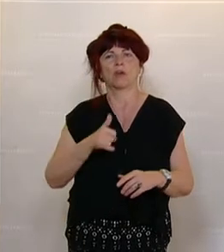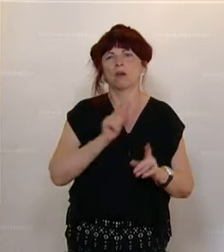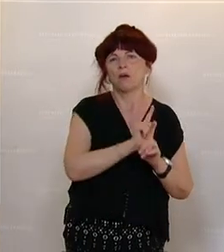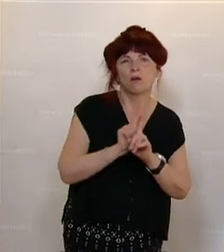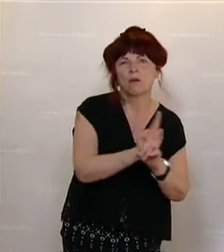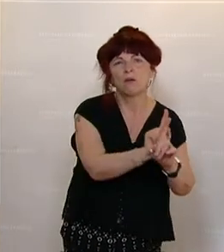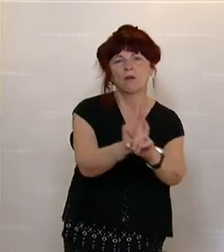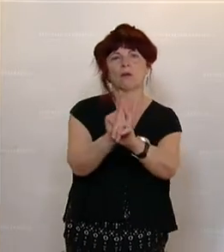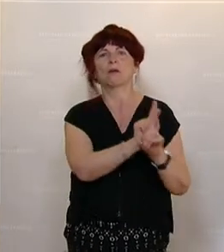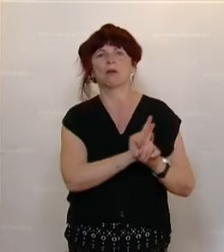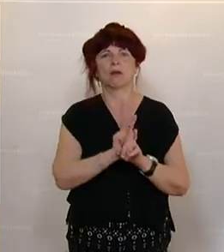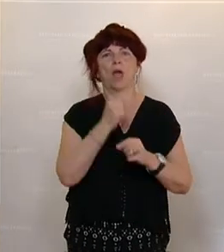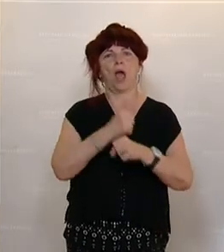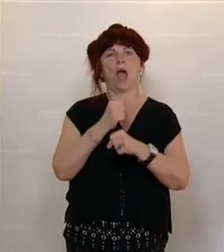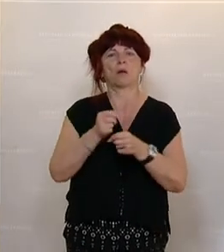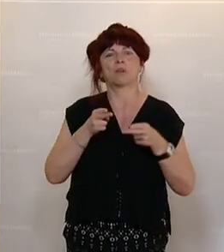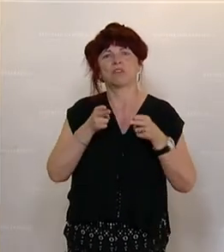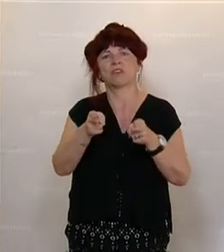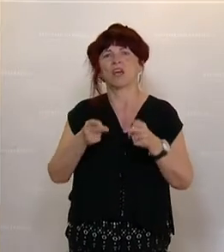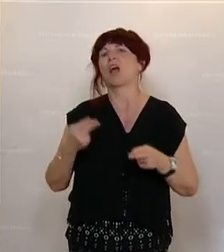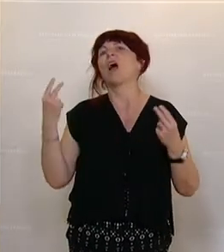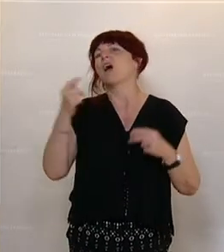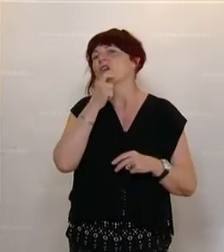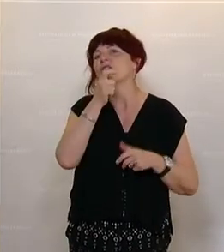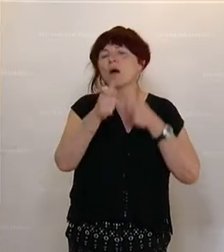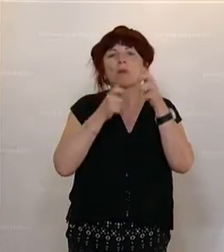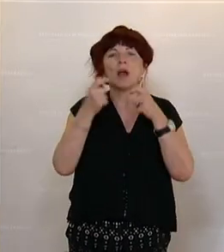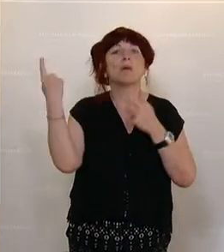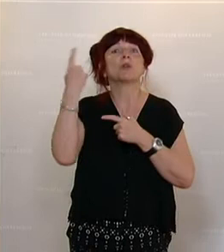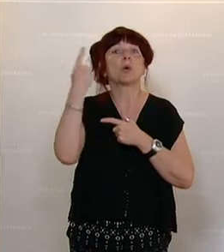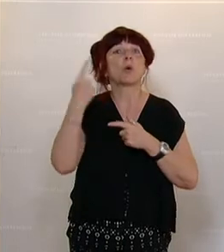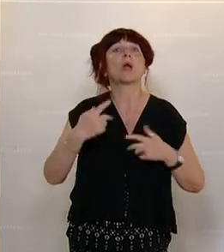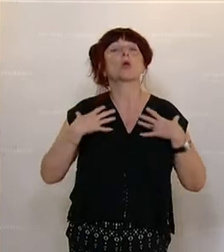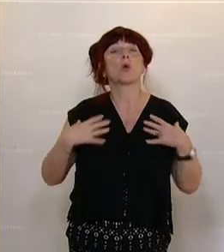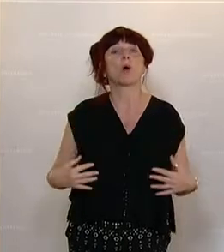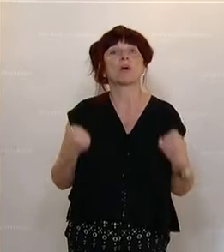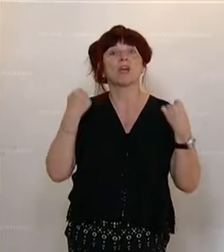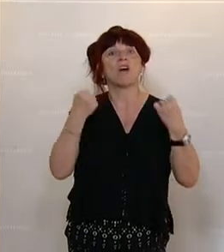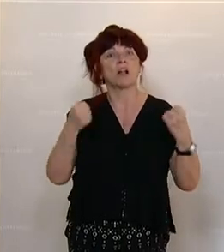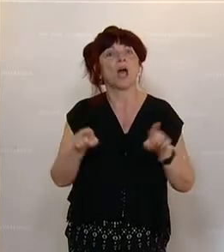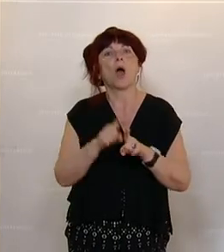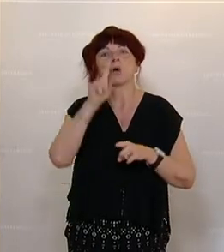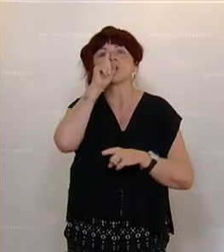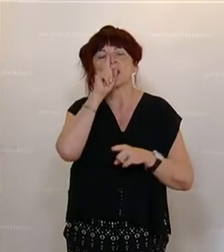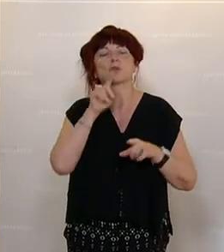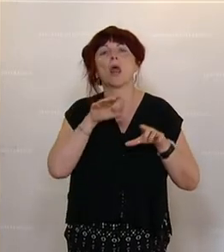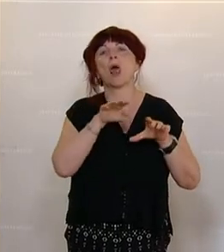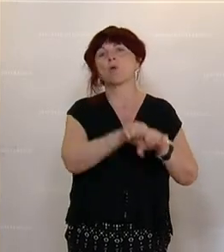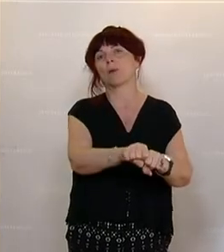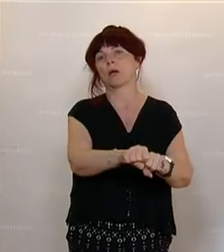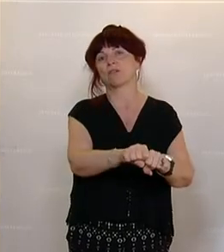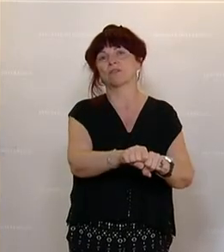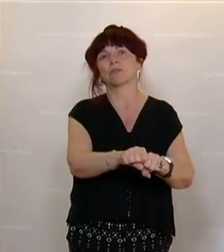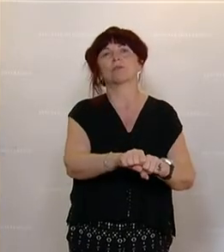Weg zur Arbeit, verbale Bedrohungen, körperliche Gewalttätigkeiten und auch sexuelle Übergriffe. Was im Strafgesetzbuch